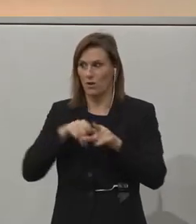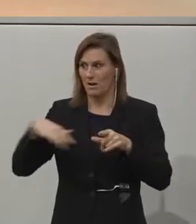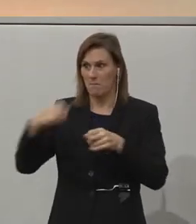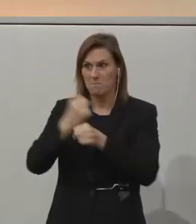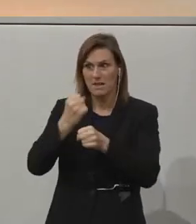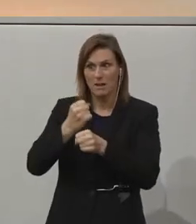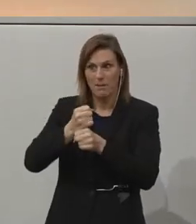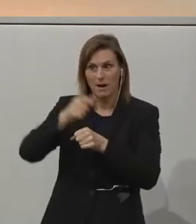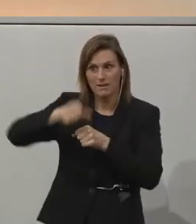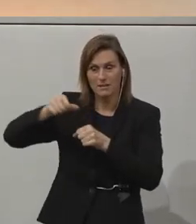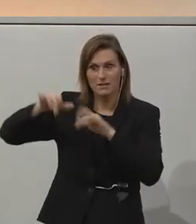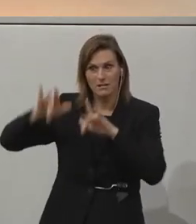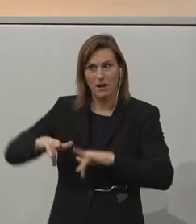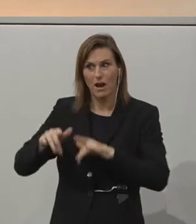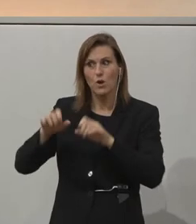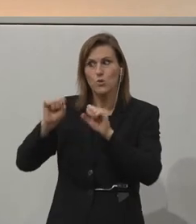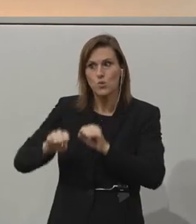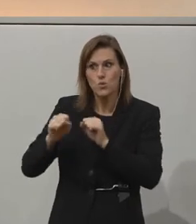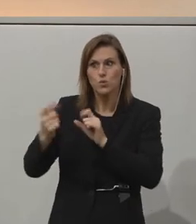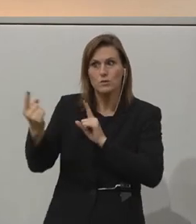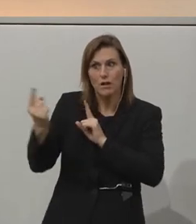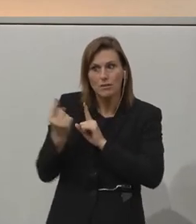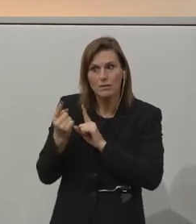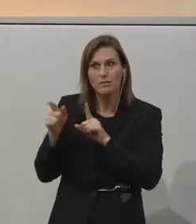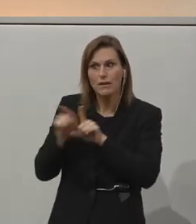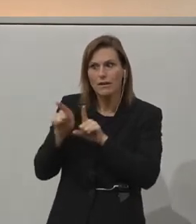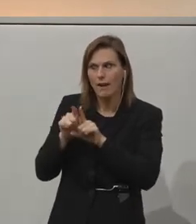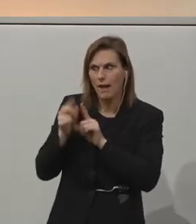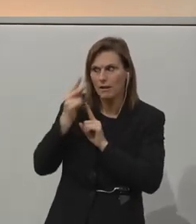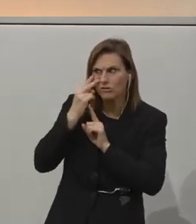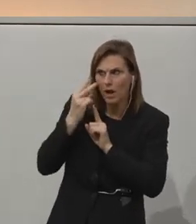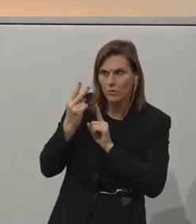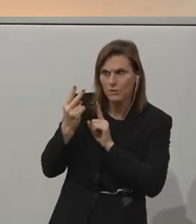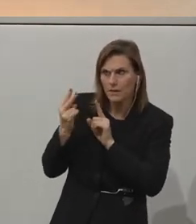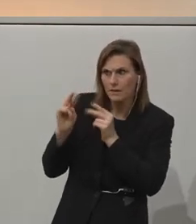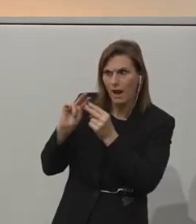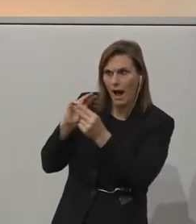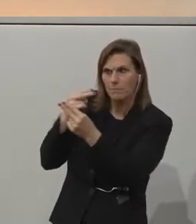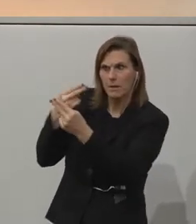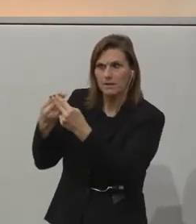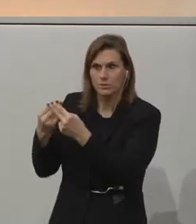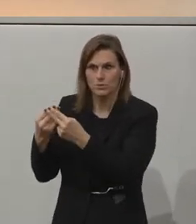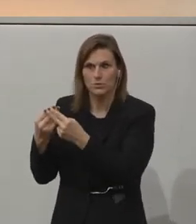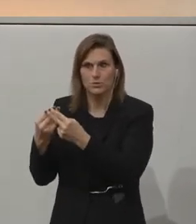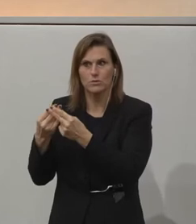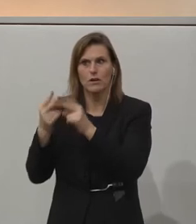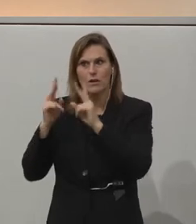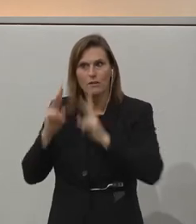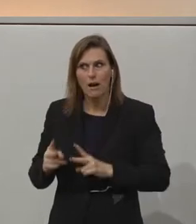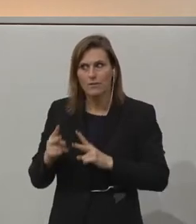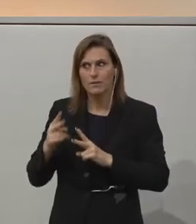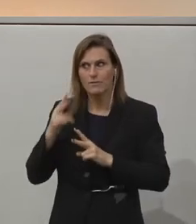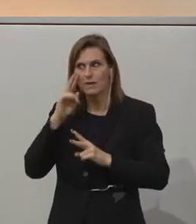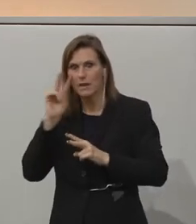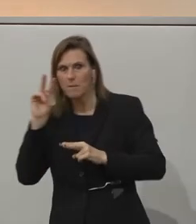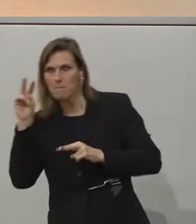reflective of the customer base, they will bring those perspectives to the table. If they are not reflective of the customer base, they